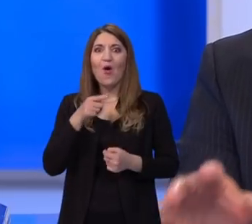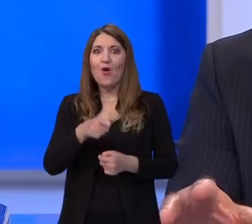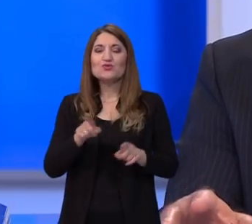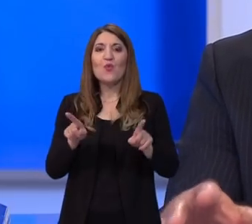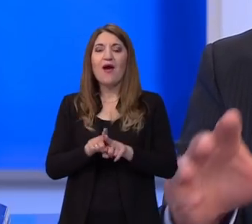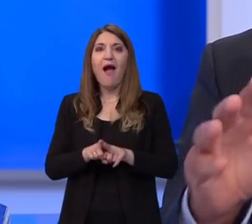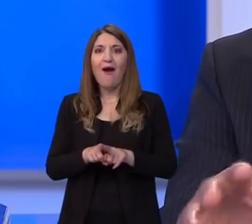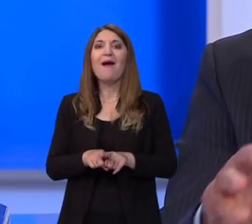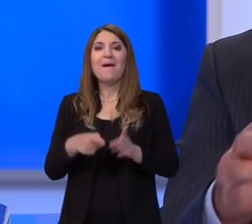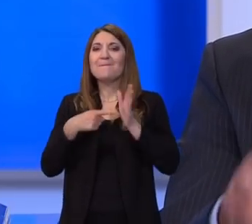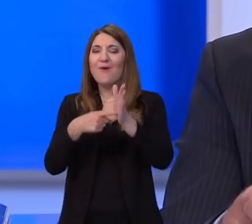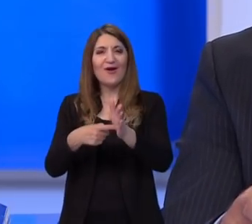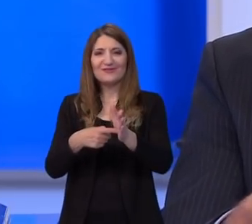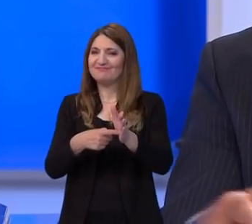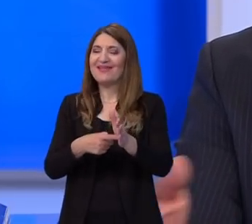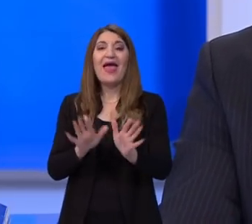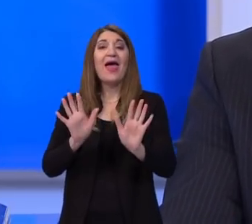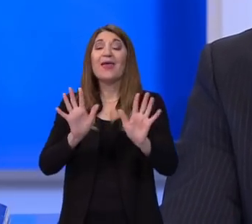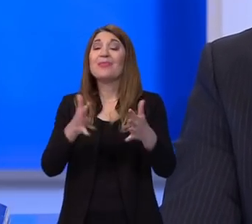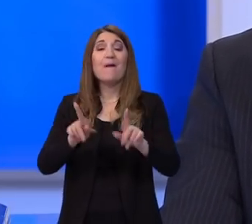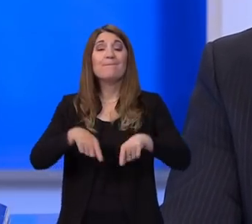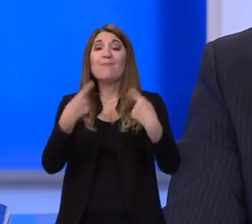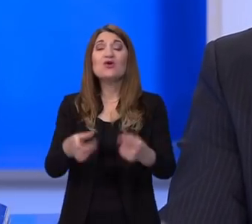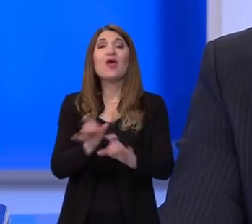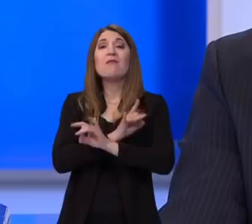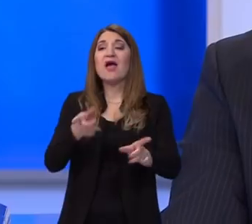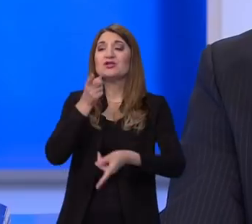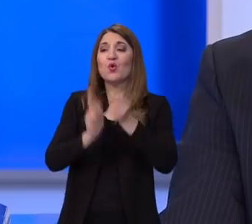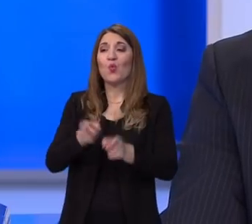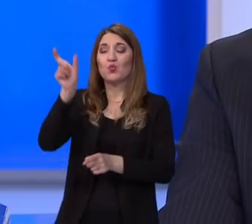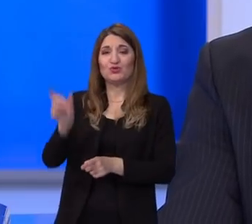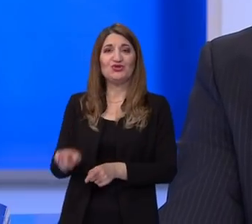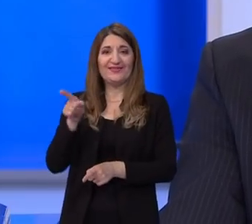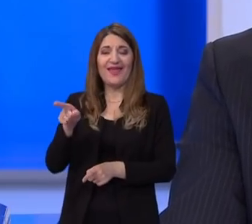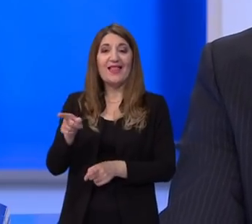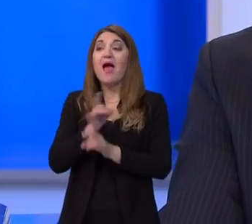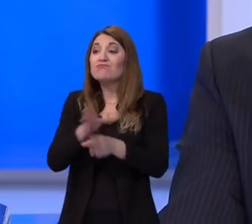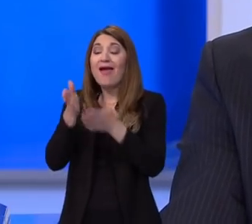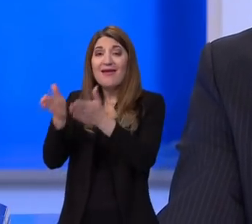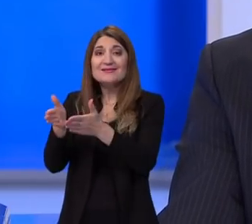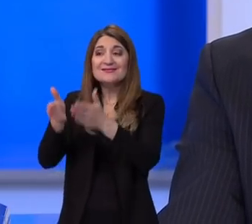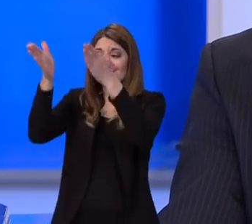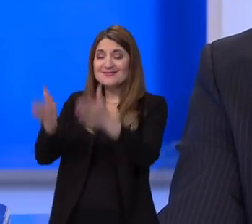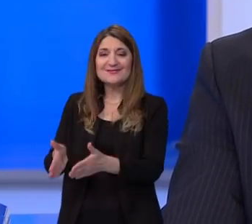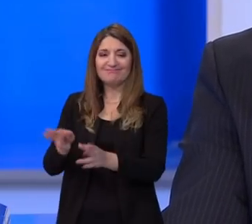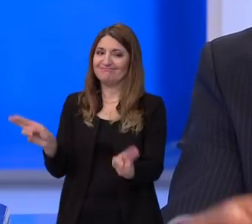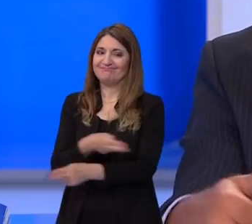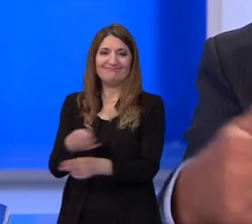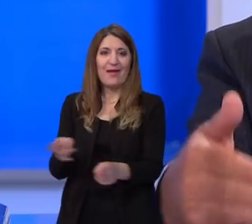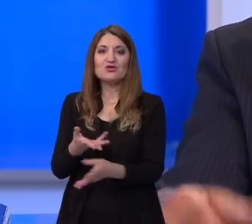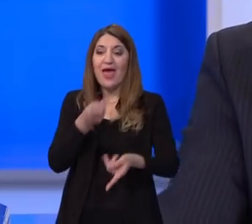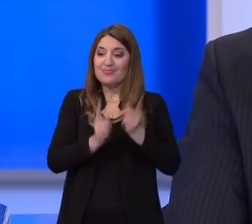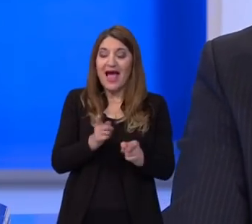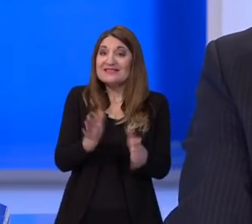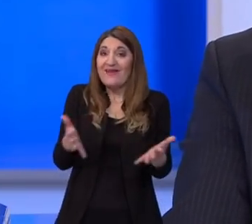istinu govore o tome da učitelj ne može biti zamjenjiv, a naravno online nastava koja je jedna od načina je u tom pogledu ne da je nezamjenjiva,